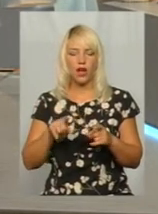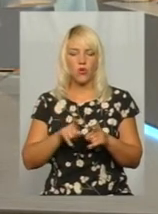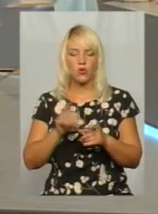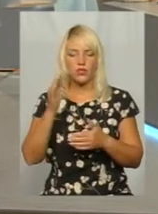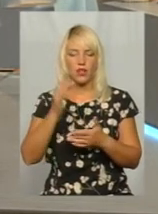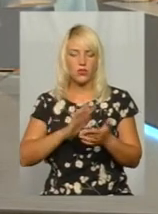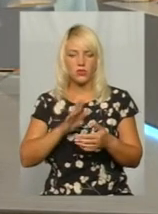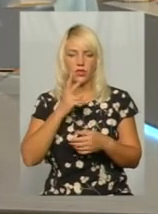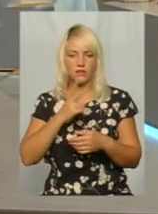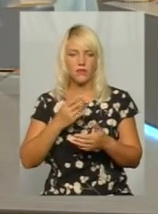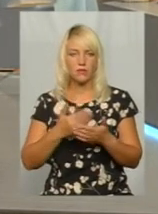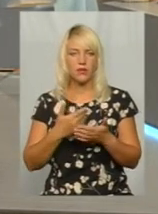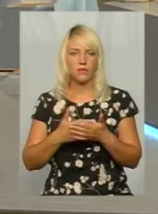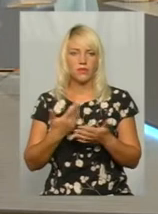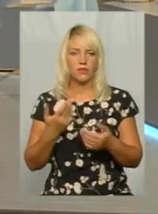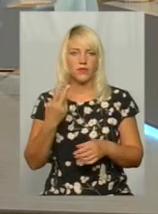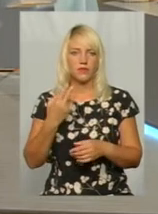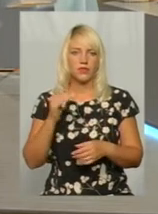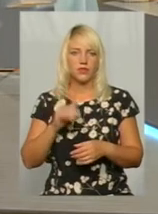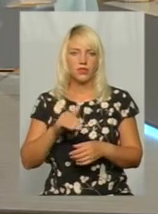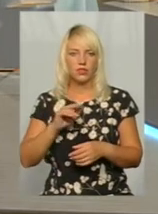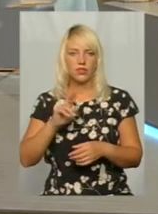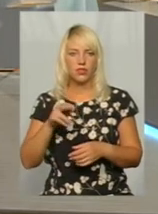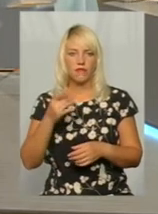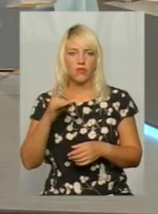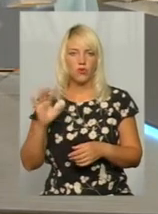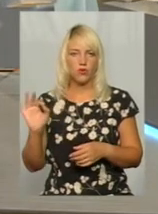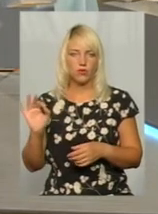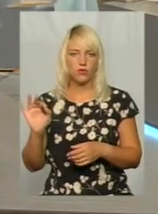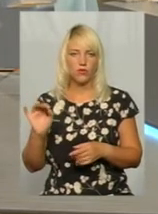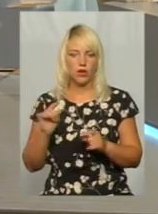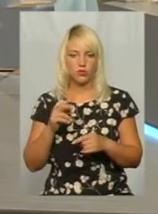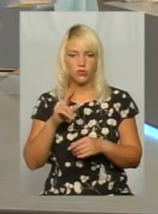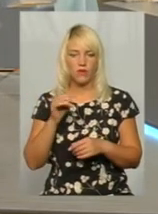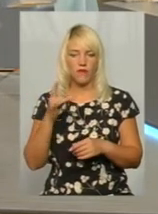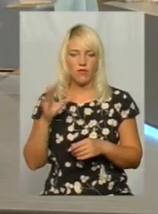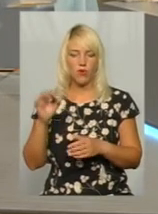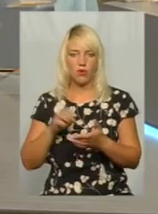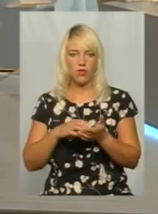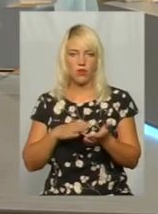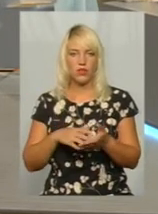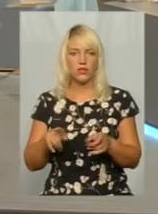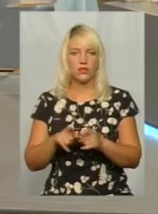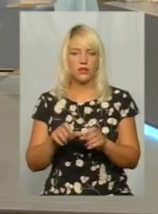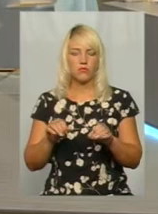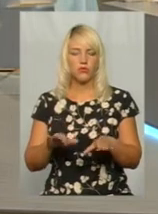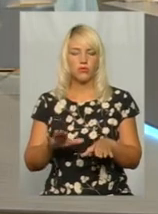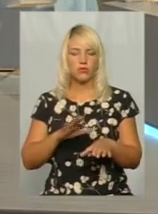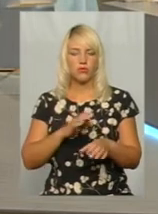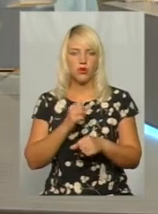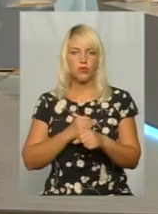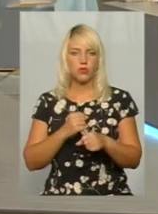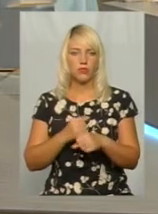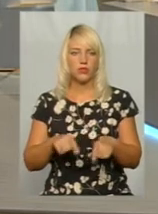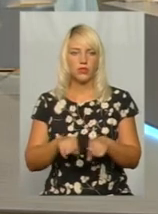Здається, десь близько двох тисяч євро. А чому в євро не раховується? Ну, постанова була розроблена